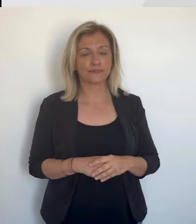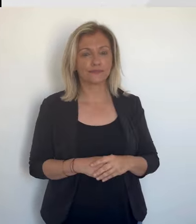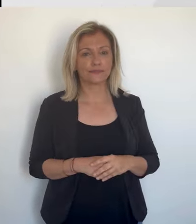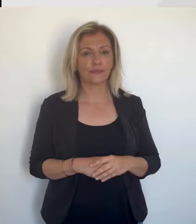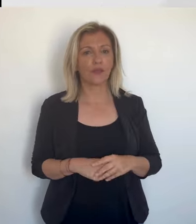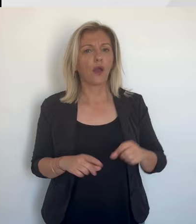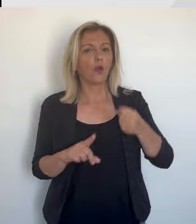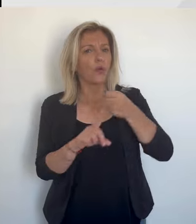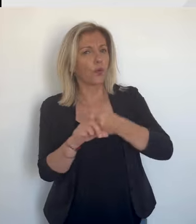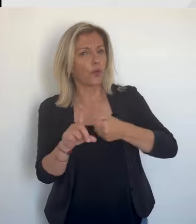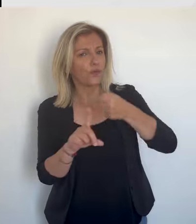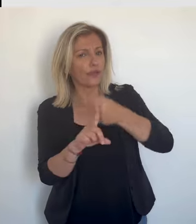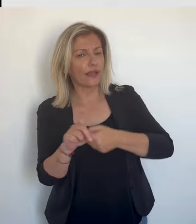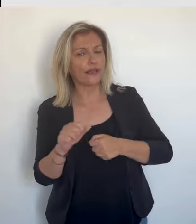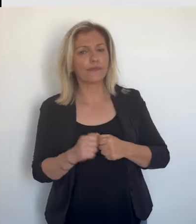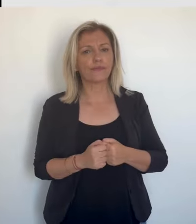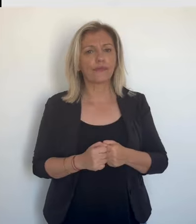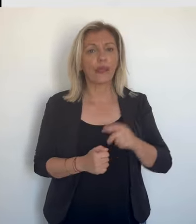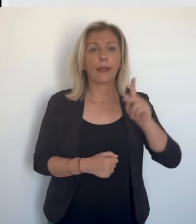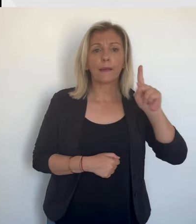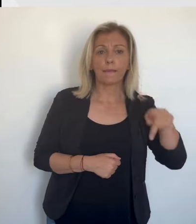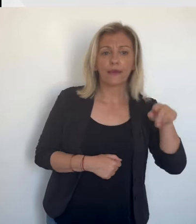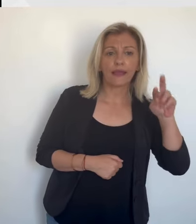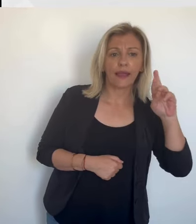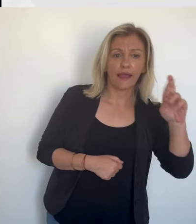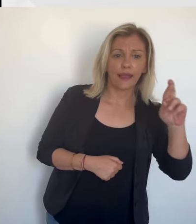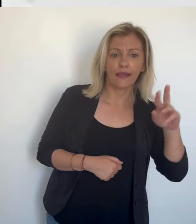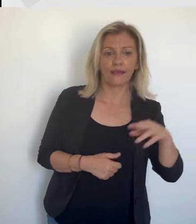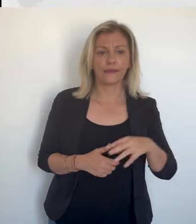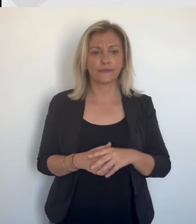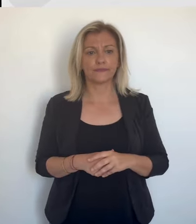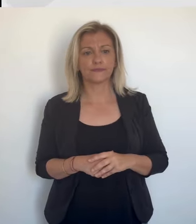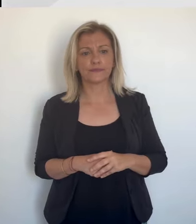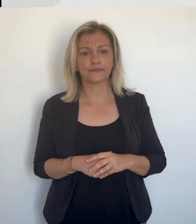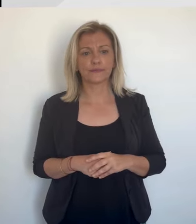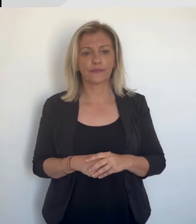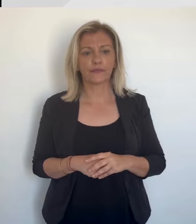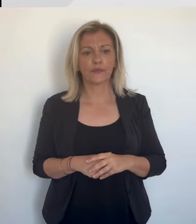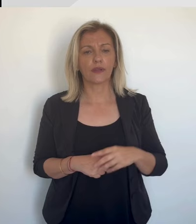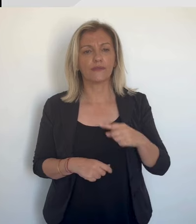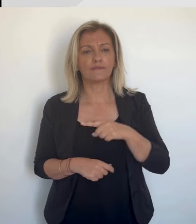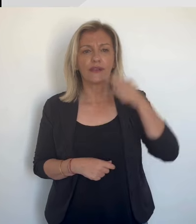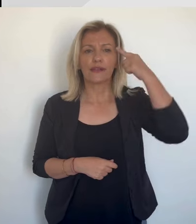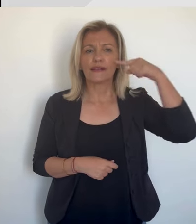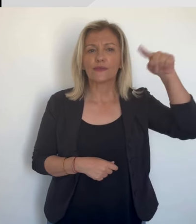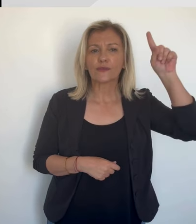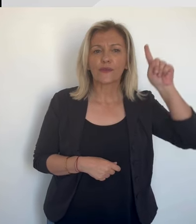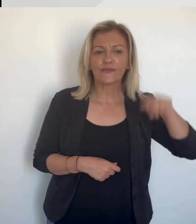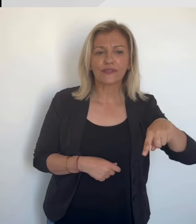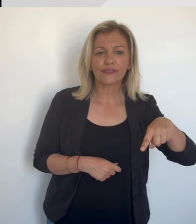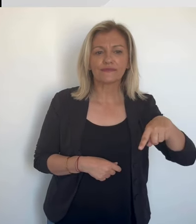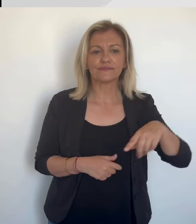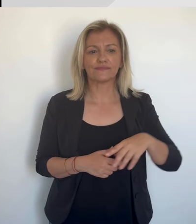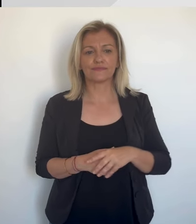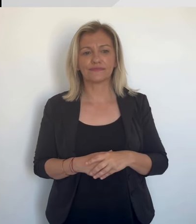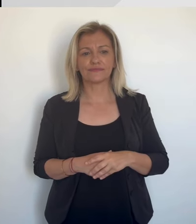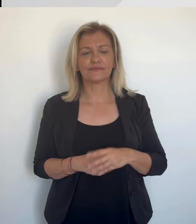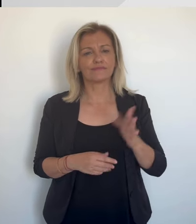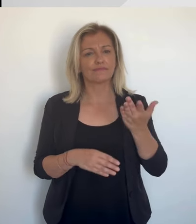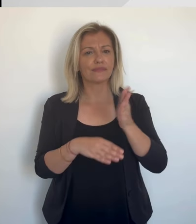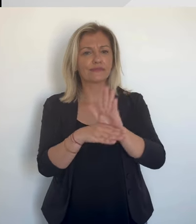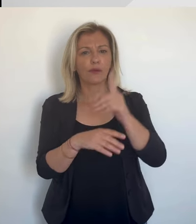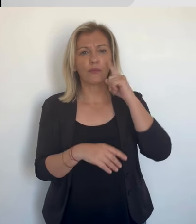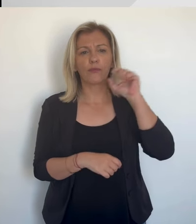Olivier Jossuier de Lutte Ouvrière ou encore Jean-François Pauli du Parti Radical. Après de nombreuses tractations, Sacha Bastille, Ligue de la France